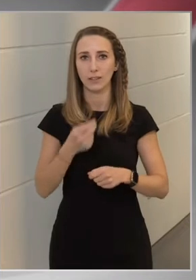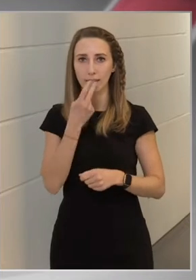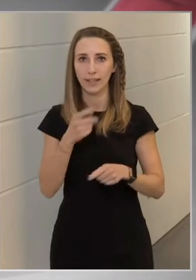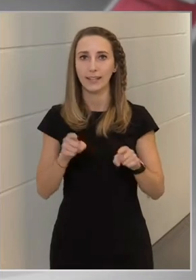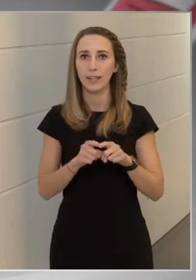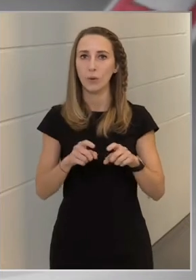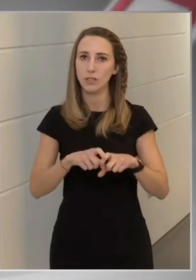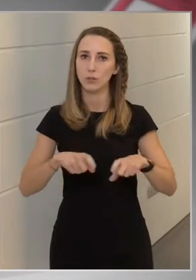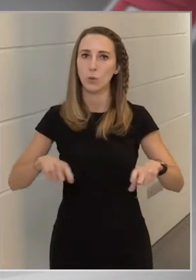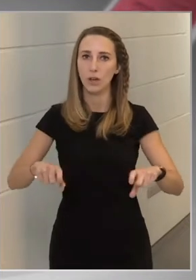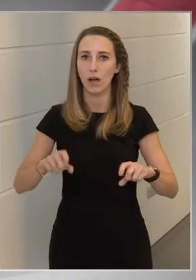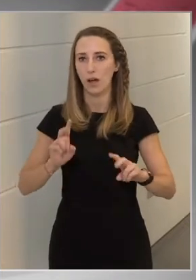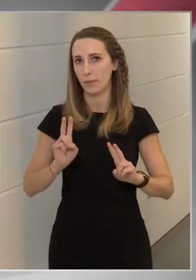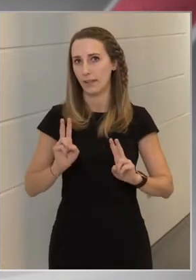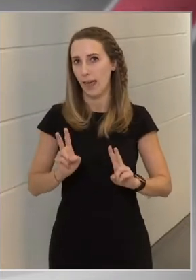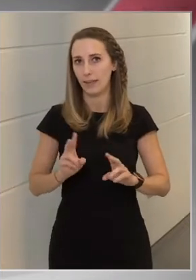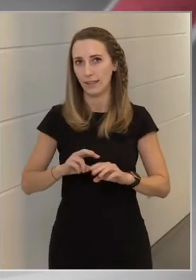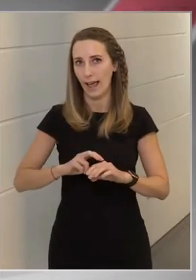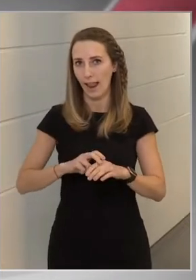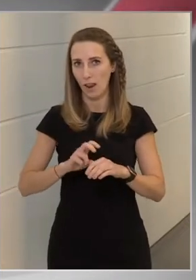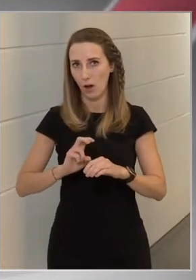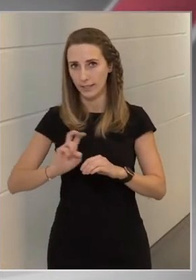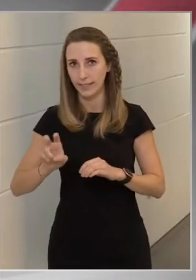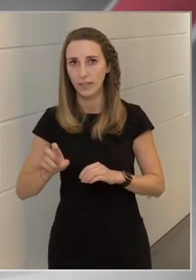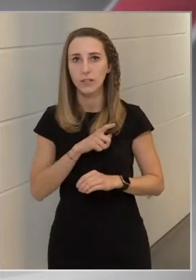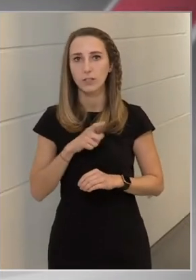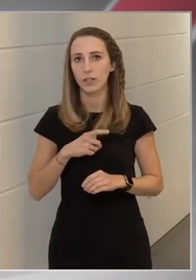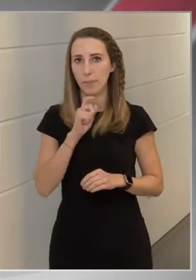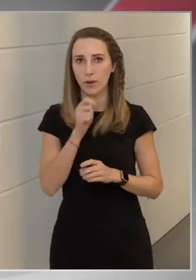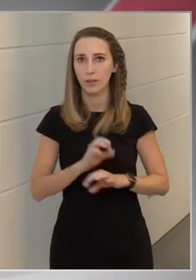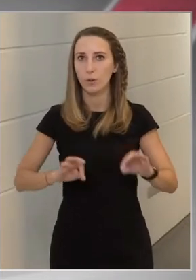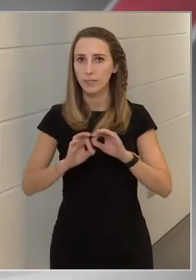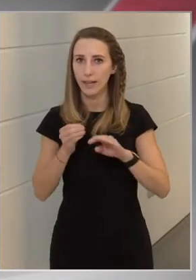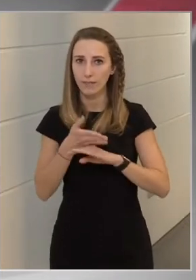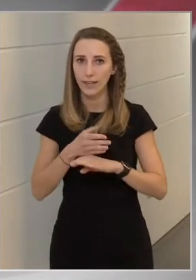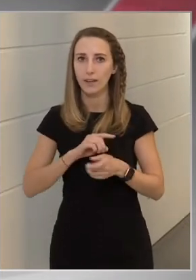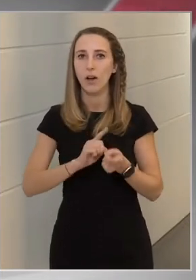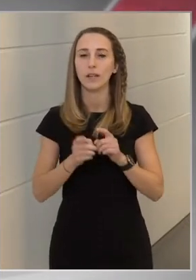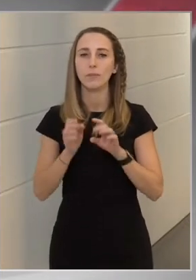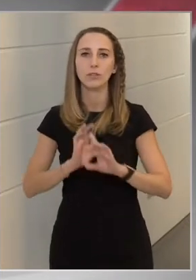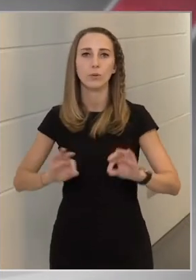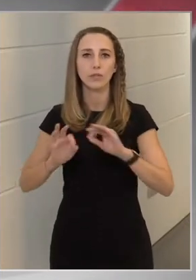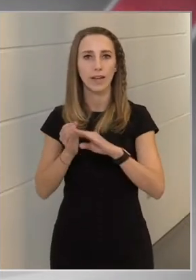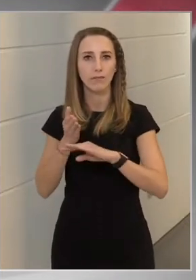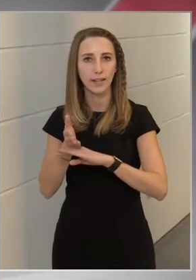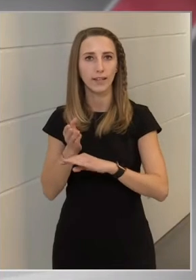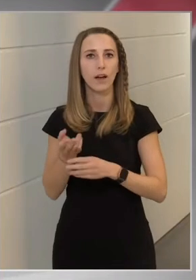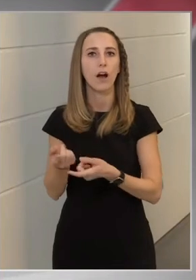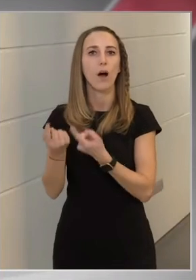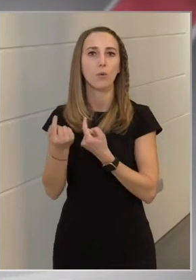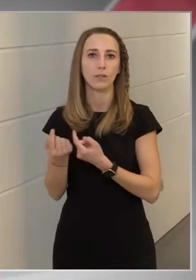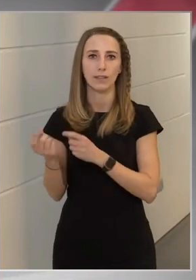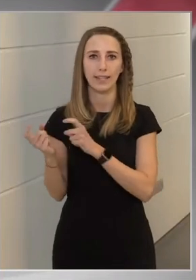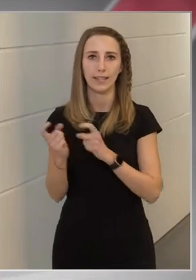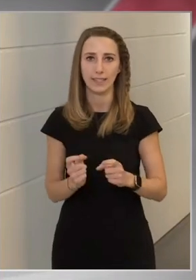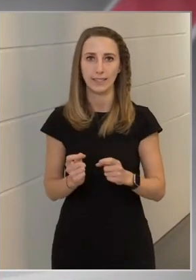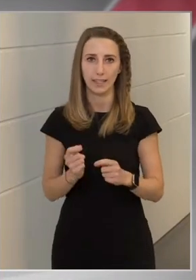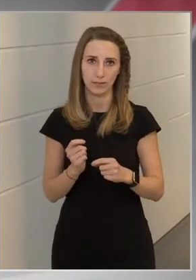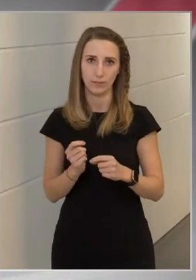egy olyan zónát, amit el lehet hagyni, csak nem Magyarország felé, hanem azon ország felé, ahonnan a menedékkérő érkezett.